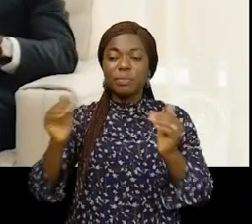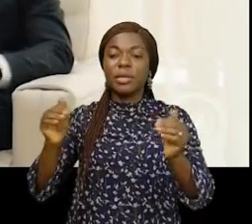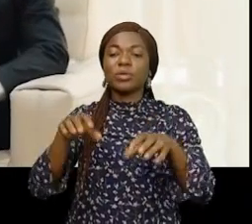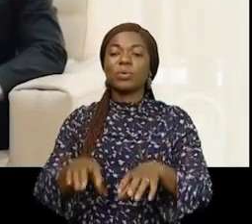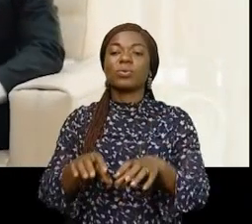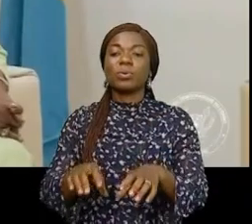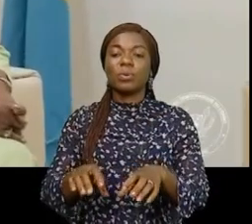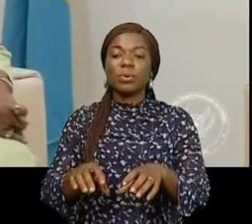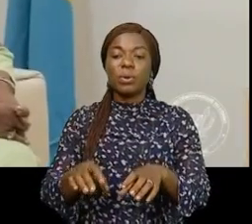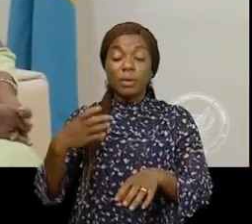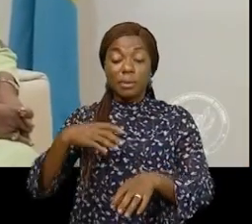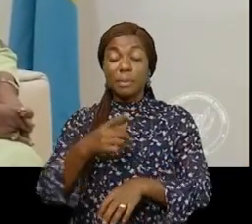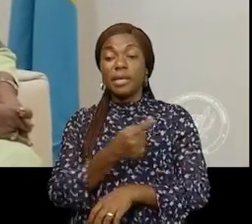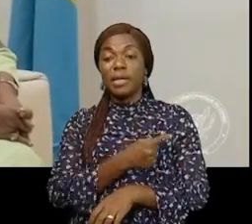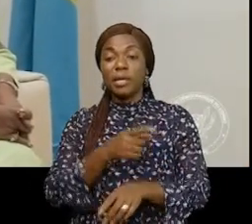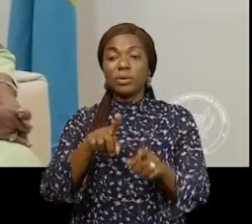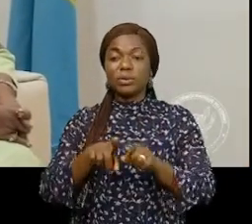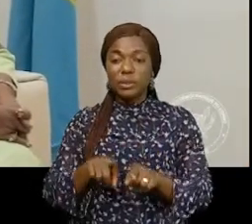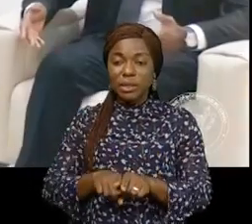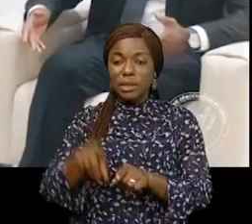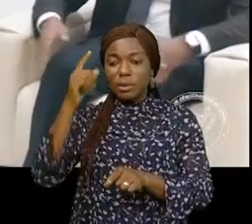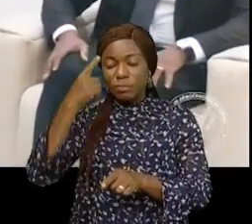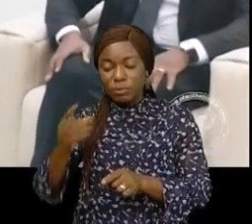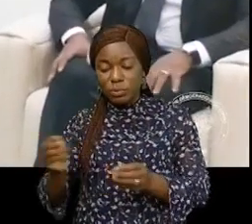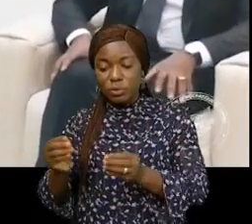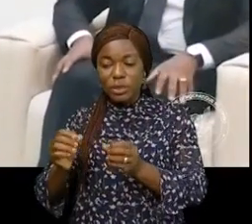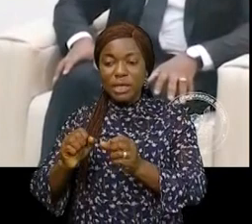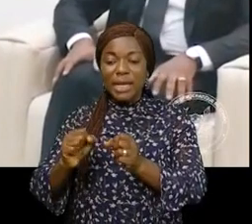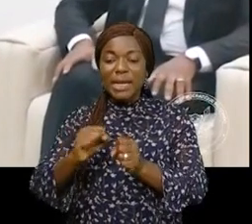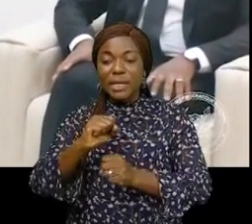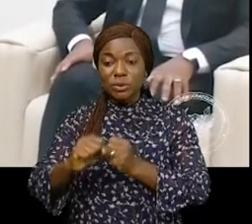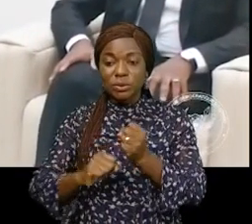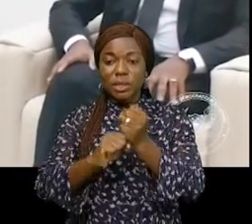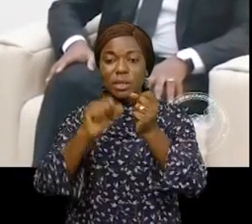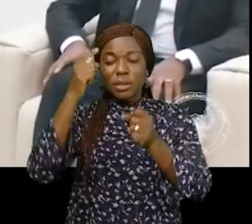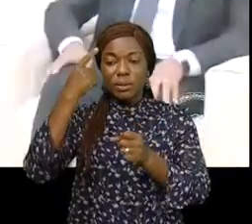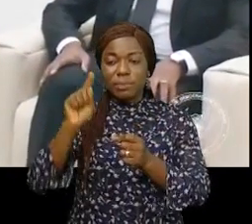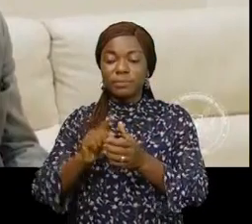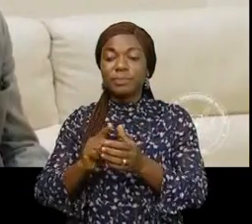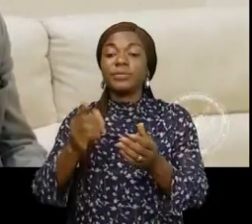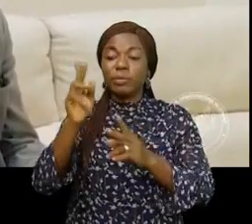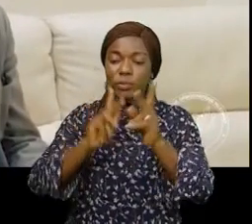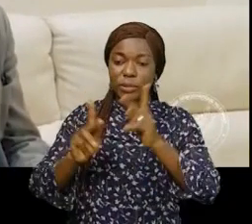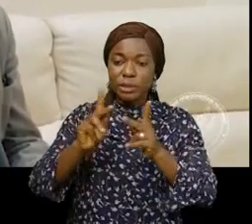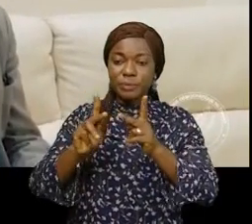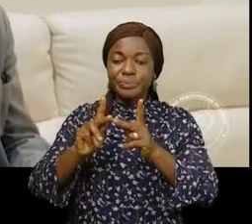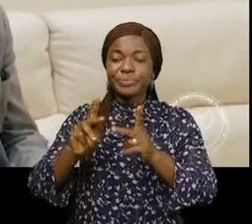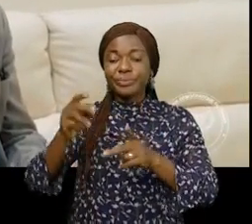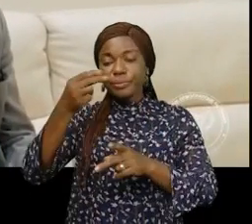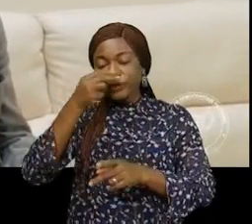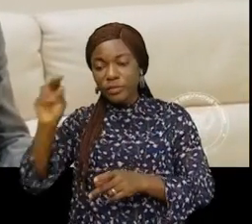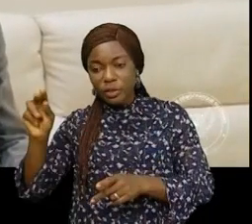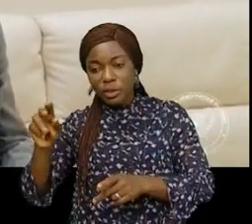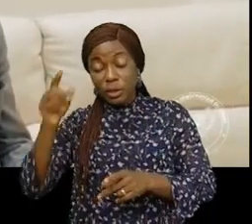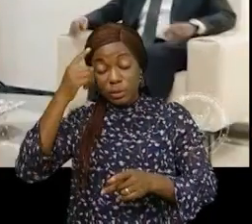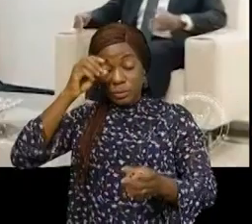Congo Bintou Keïta a tourné entre autres tour de la solidarité et de l'apport de la MONESCO à la population de Goma frappée par